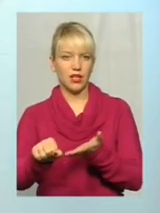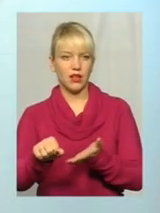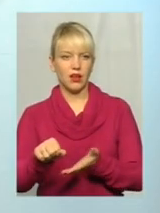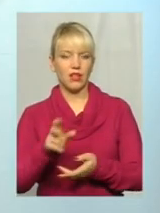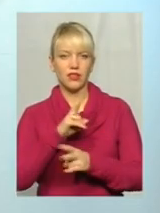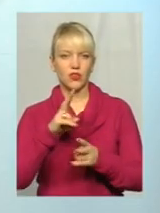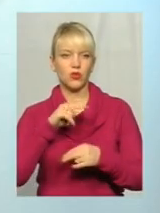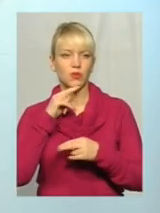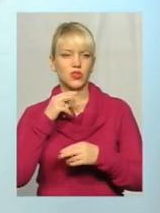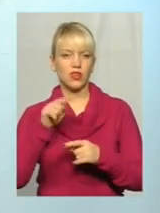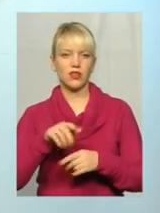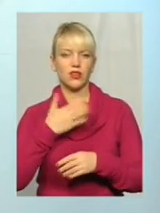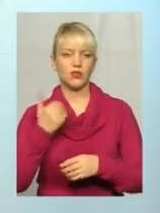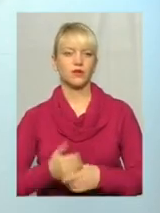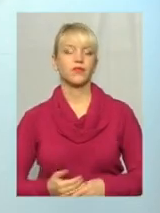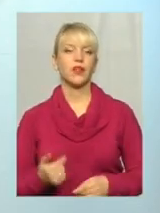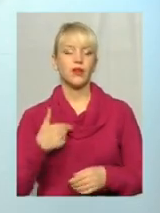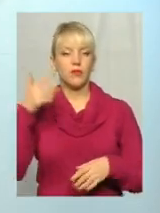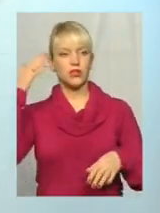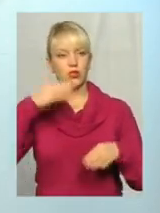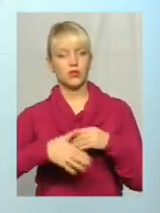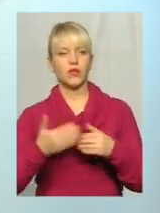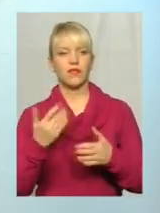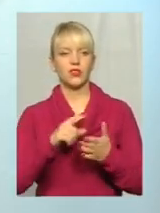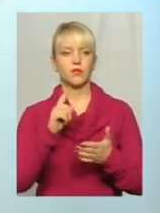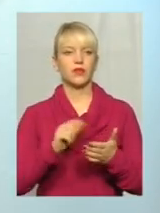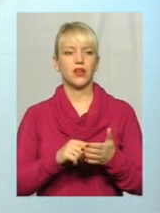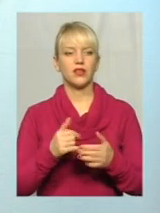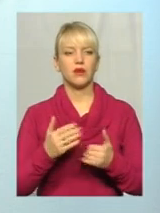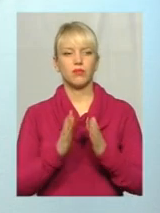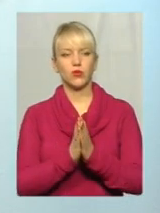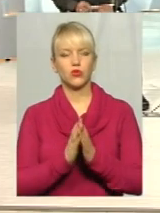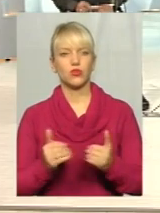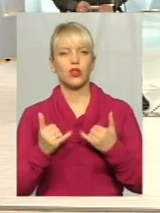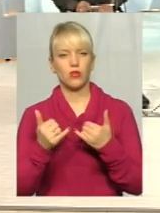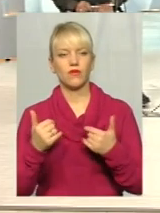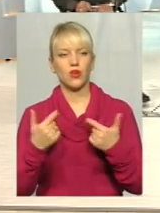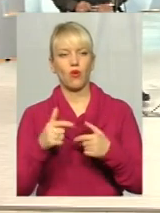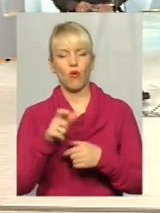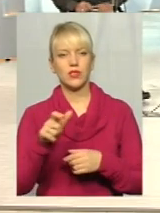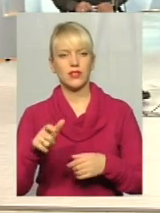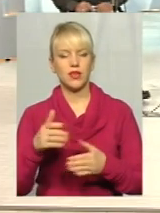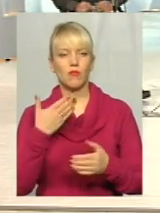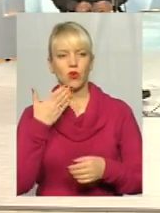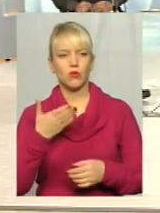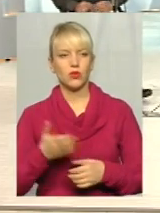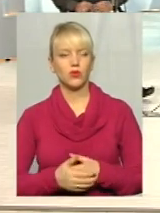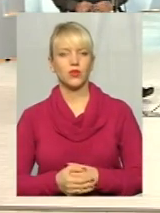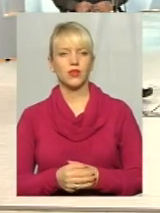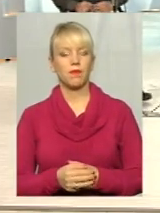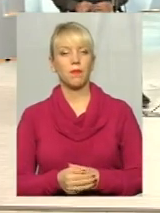Ми зрозуміли ваше запитання, прошу шановні гості прокоментуйте. То все-таки,